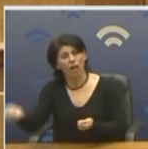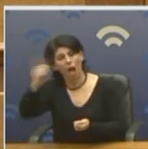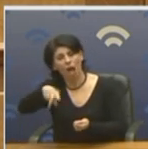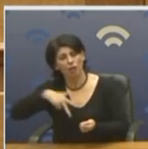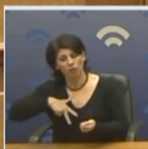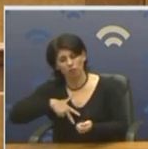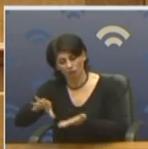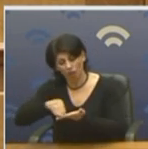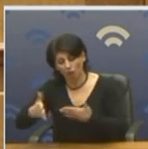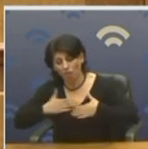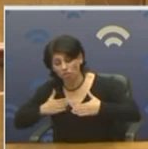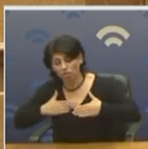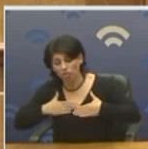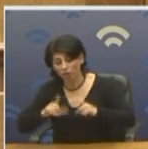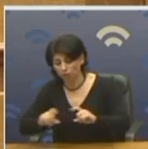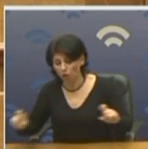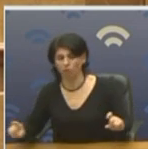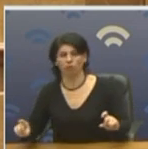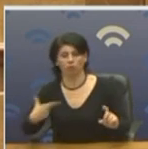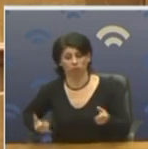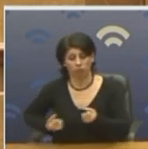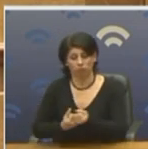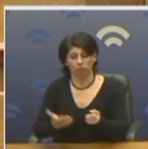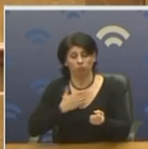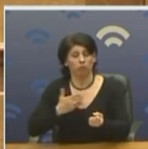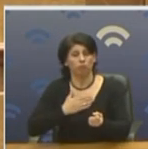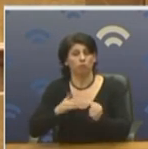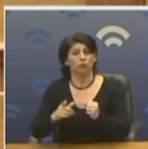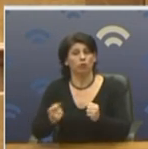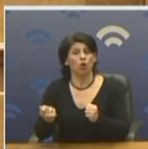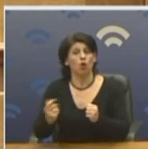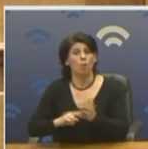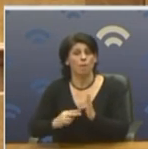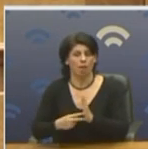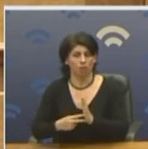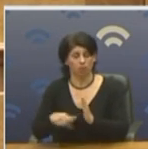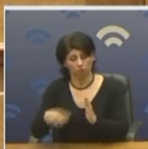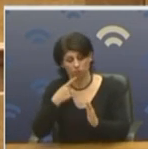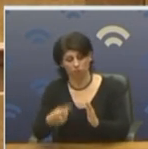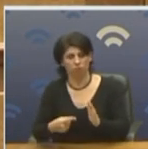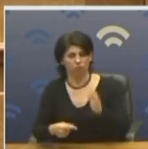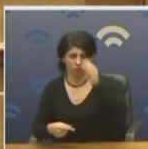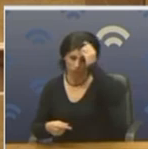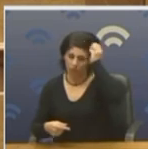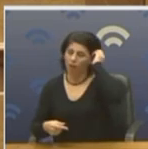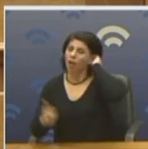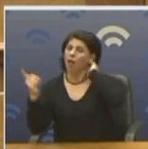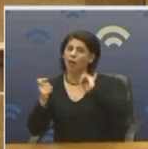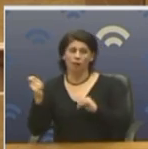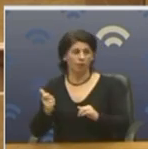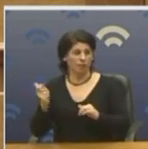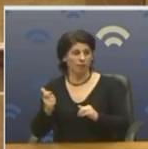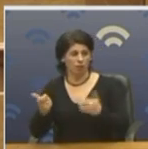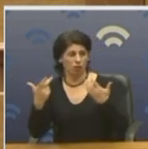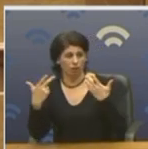καταναλώσω τα δικά μου προϊόντα, κύριε Λιμπανέ. Για να στηρίξω τη δική μου οικονομία, κύριε Λιμπανέ. Αυτό λέω. Το επίδομα των 800 ευρώ. Αυτό που σας είπα